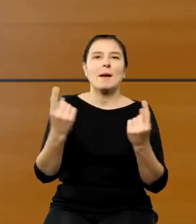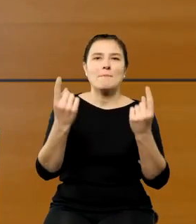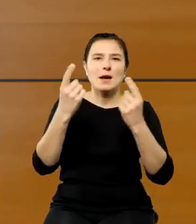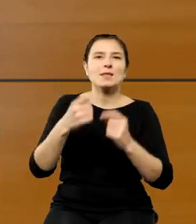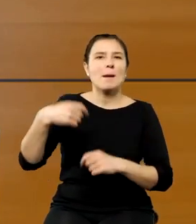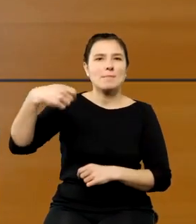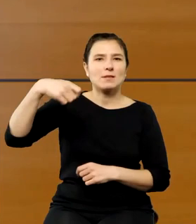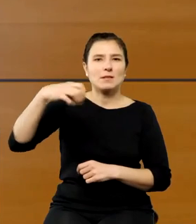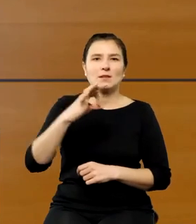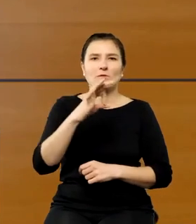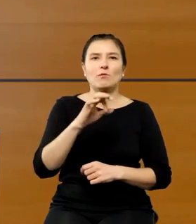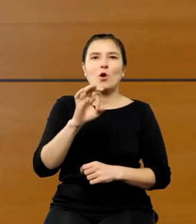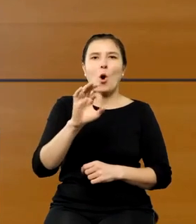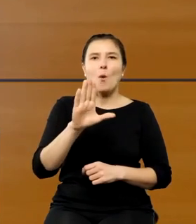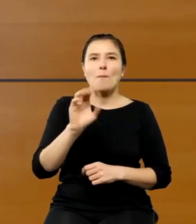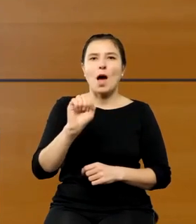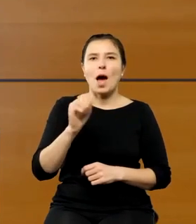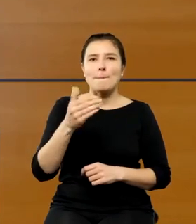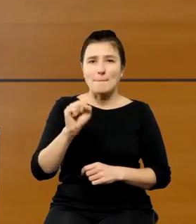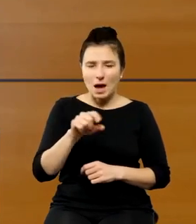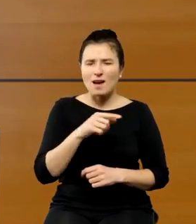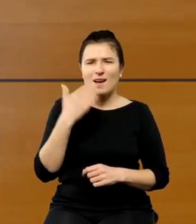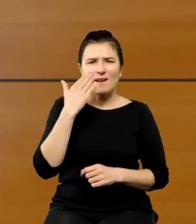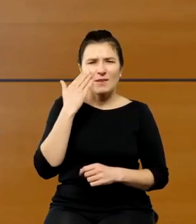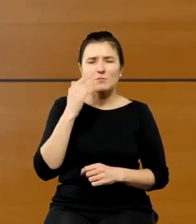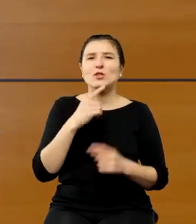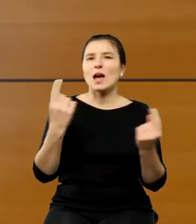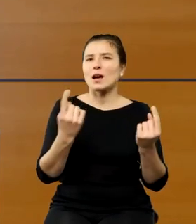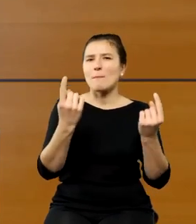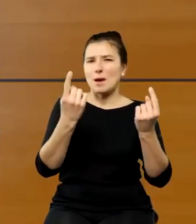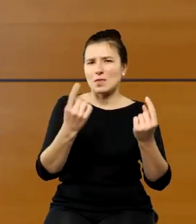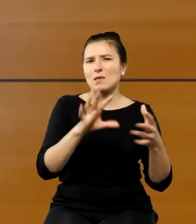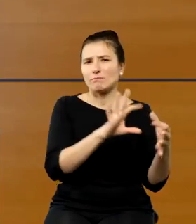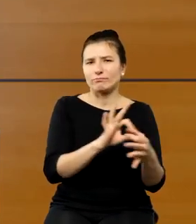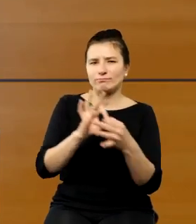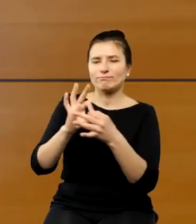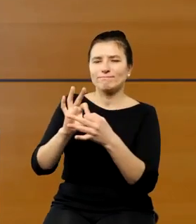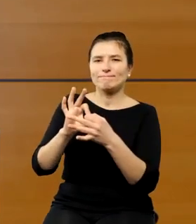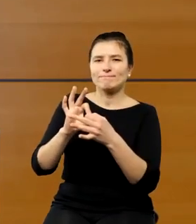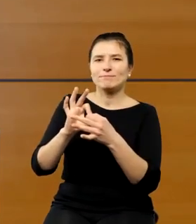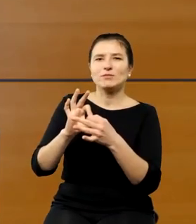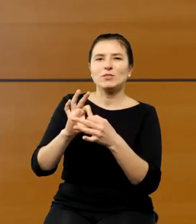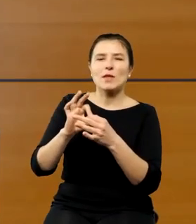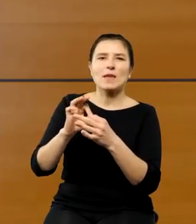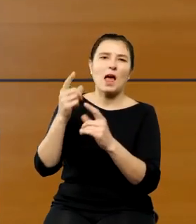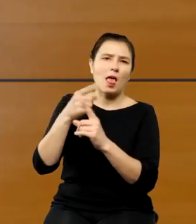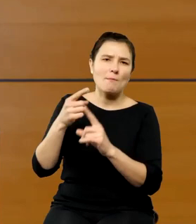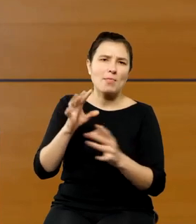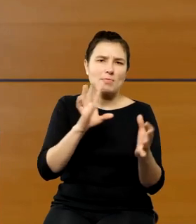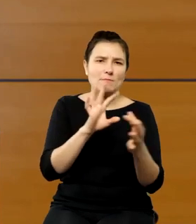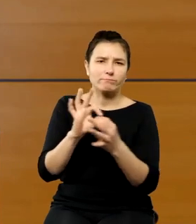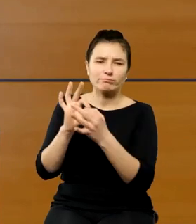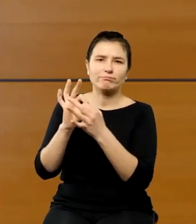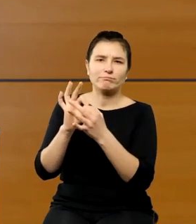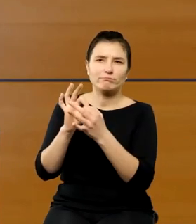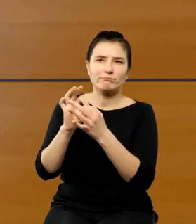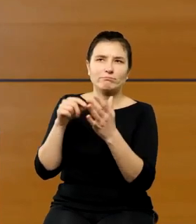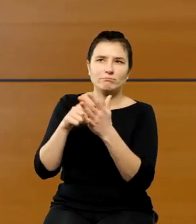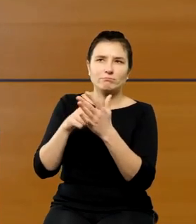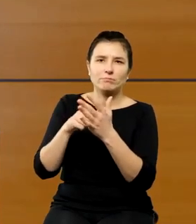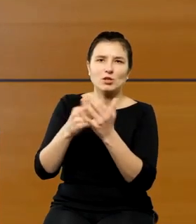Jak wiemy ta kampania również ma swoje bardzo głębokie nawiązania intertekstualne i innej